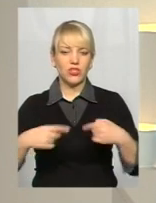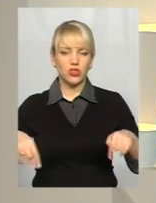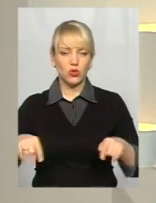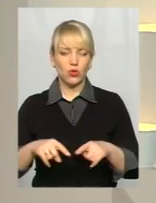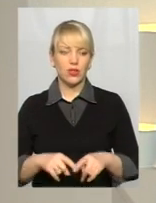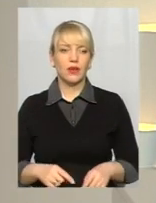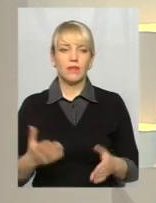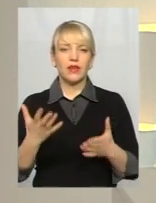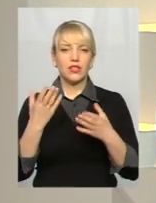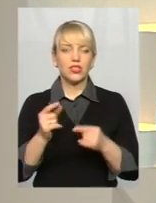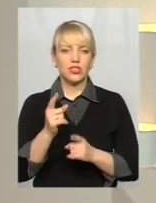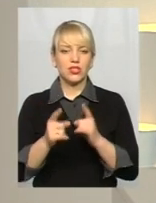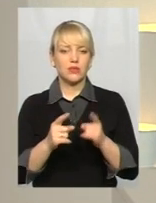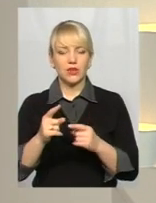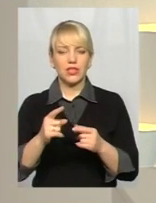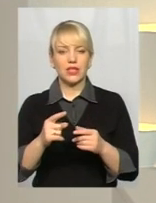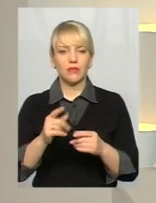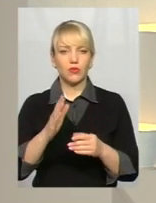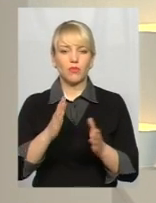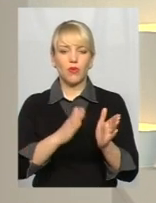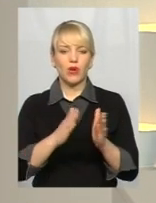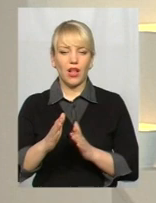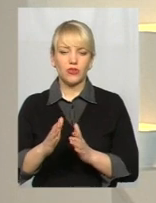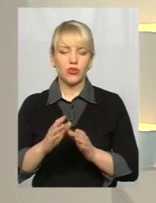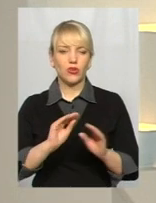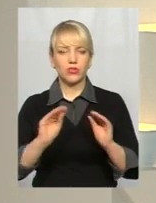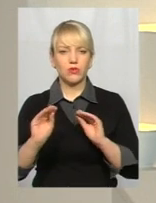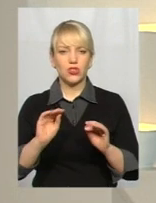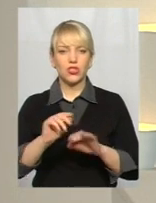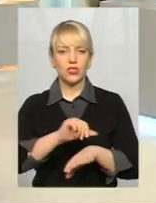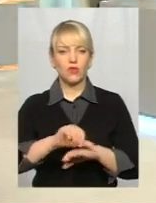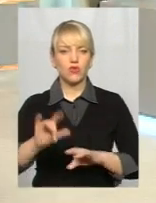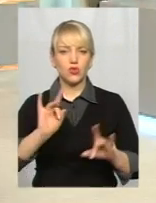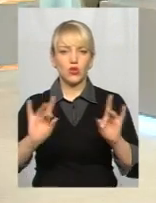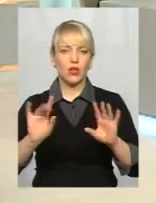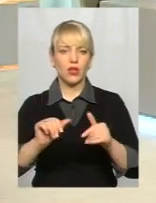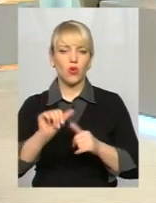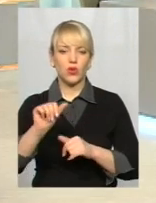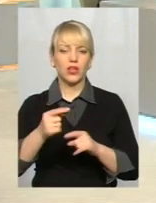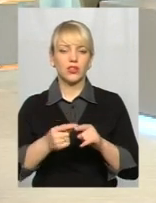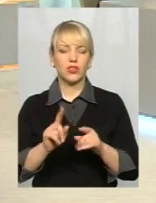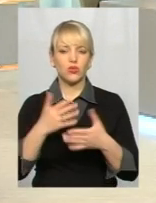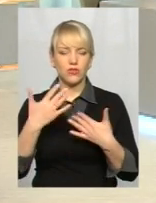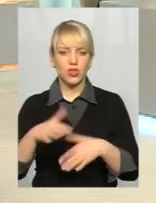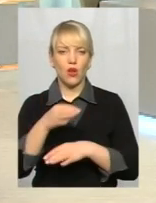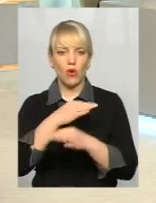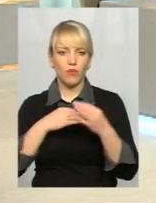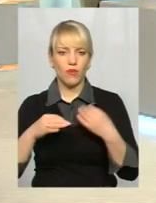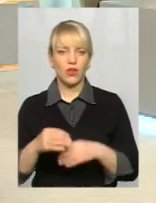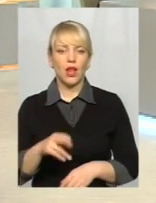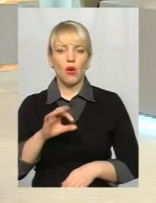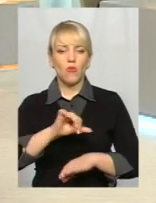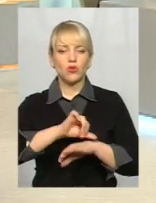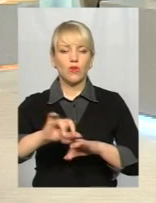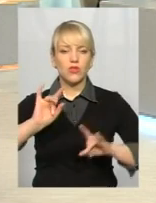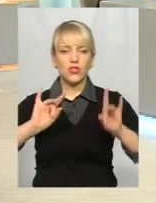Яких ще змін зазнає порядок розміщення зовнішньої реклами? От крім тих, які ми вже сьогодні з вами обговорили. По зовнішній